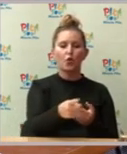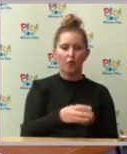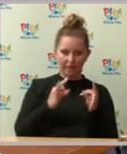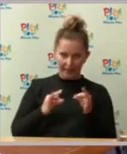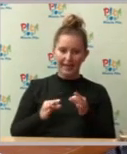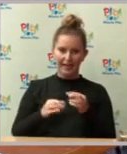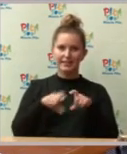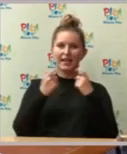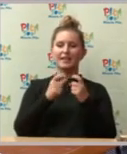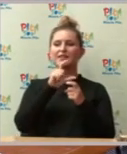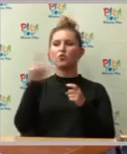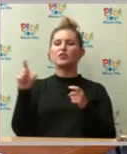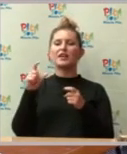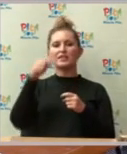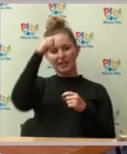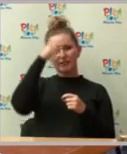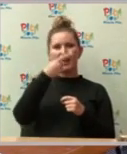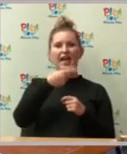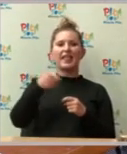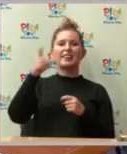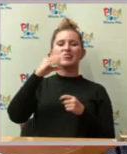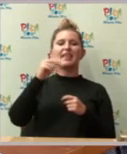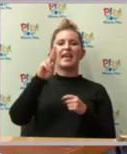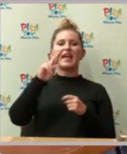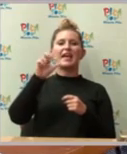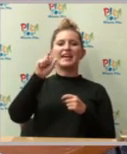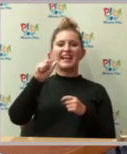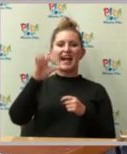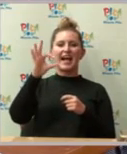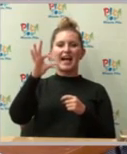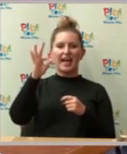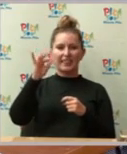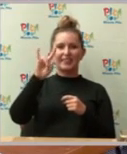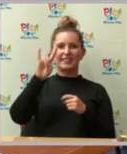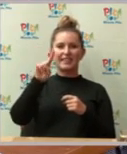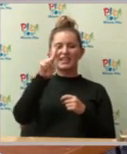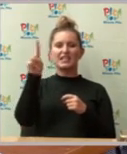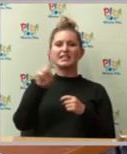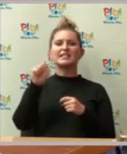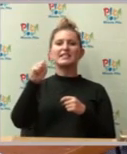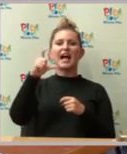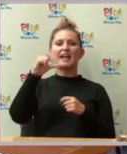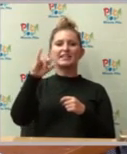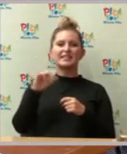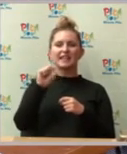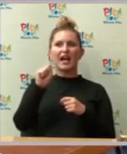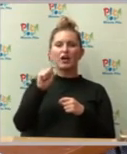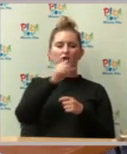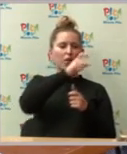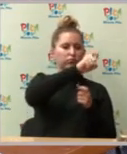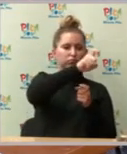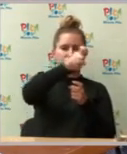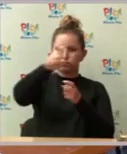dzieją się jakieś nadzwyczajne rzeczy, no zobaczymy, co to tam jest. Bo nie ma naprawdę do mnie taki sygnał, że ten nie dotarł.